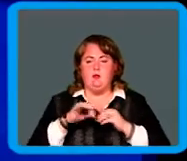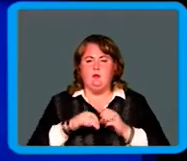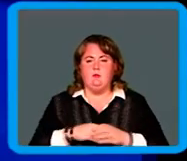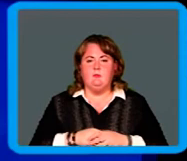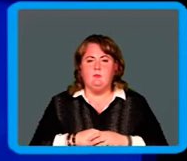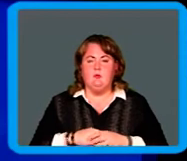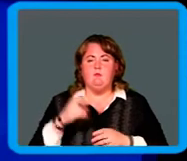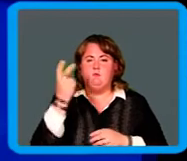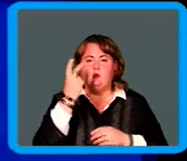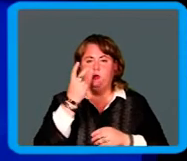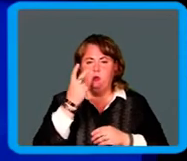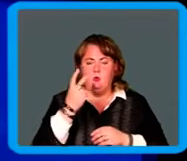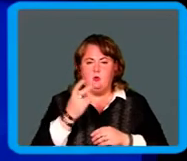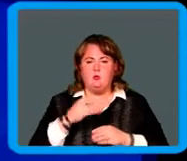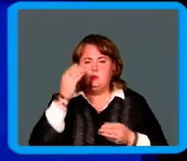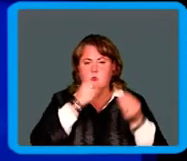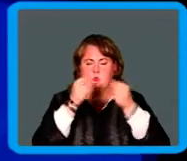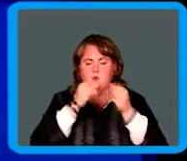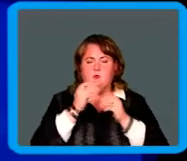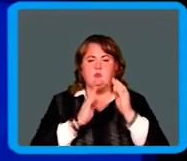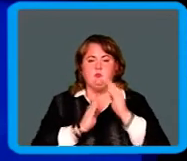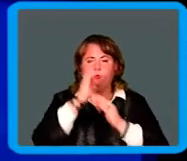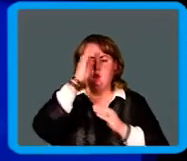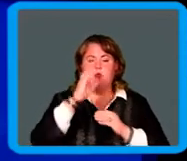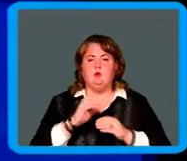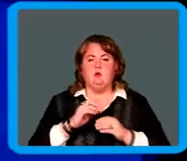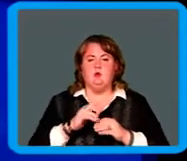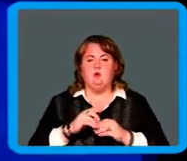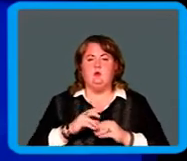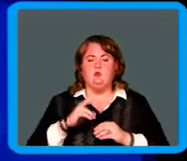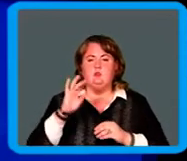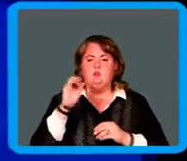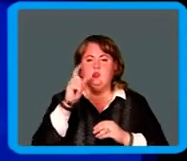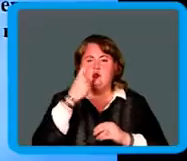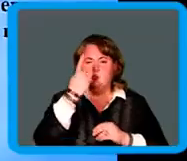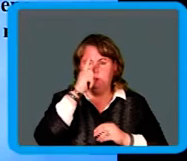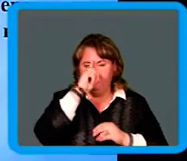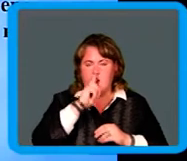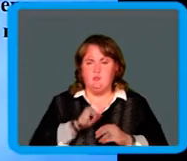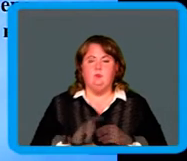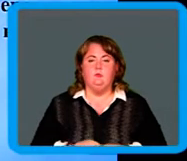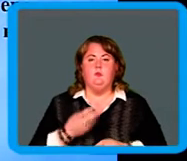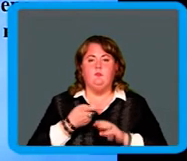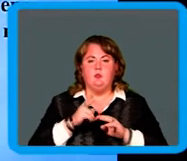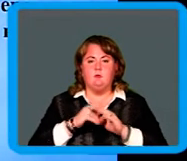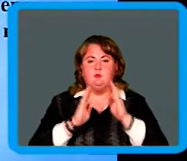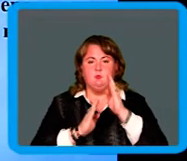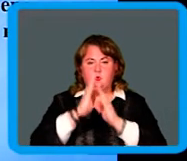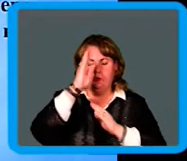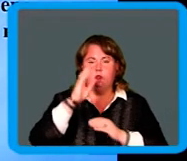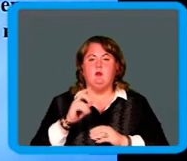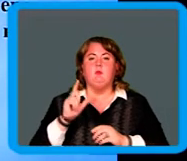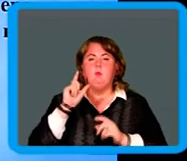А второй искусственный спутник стартовал буквально через месяц. И в этом спутнике в космос